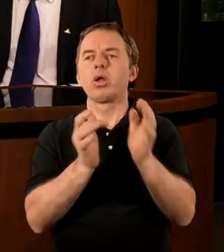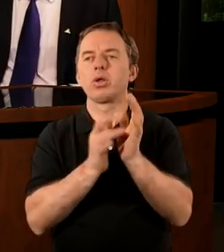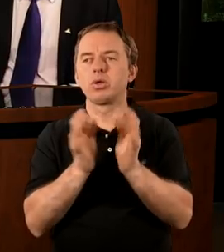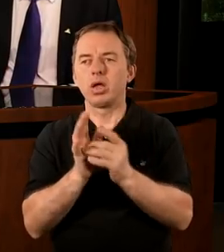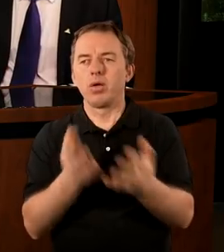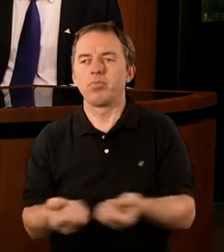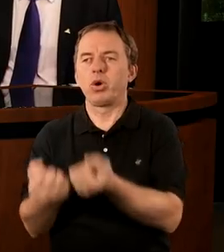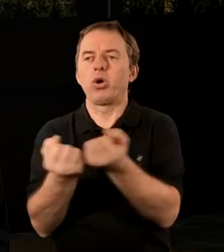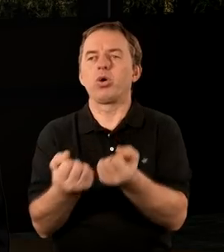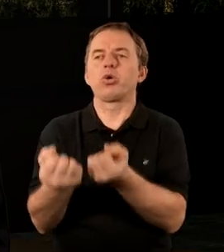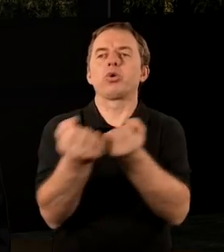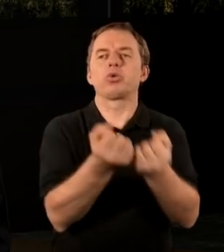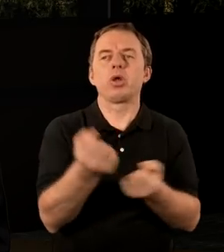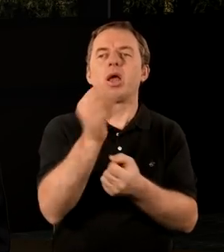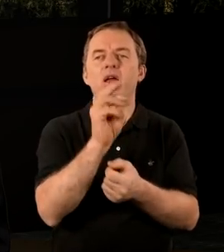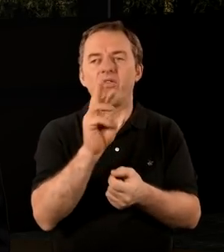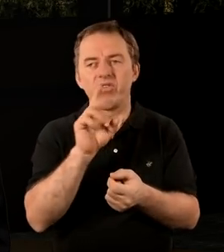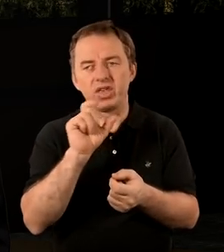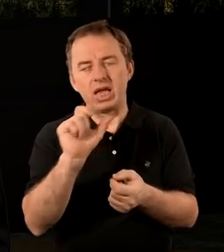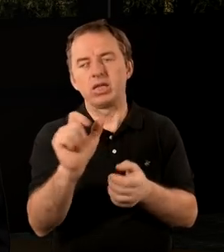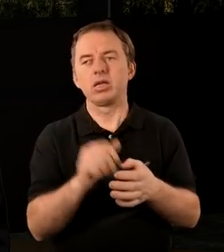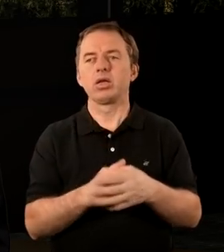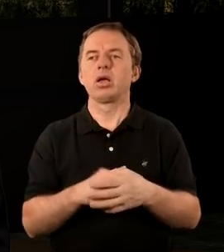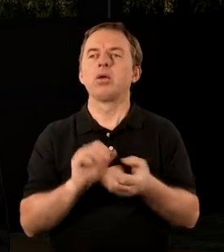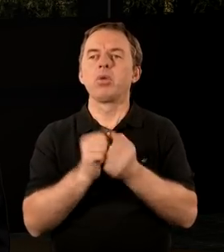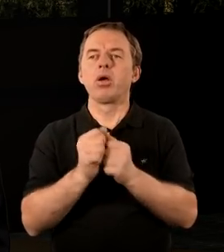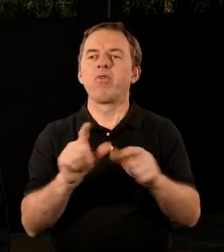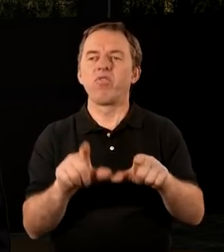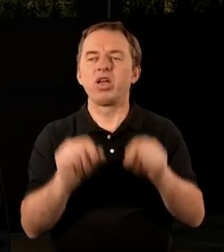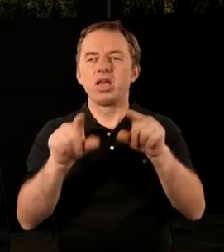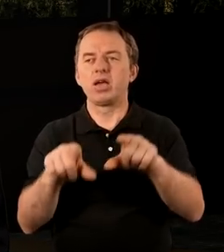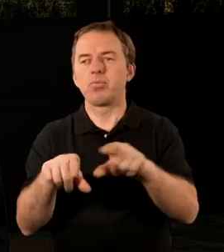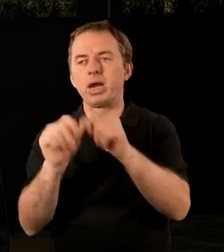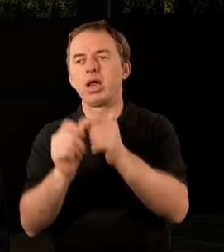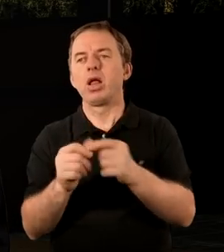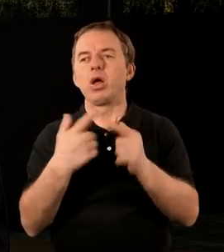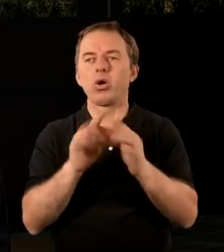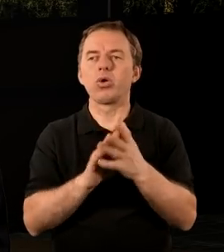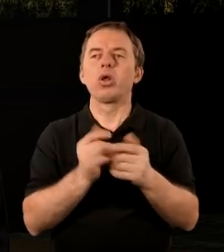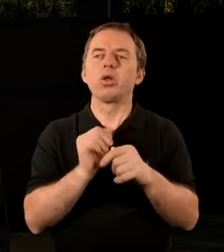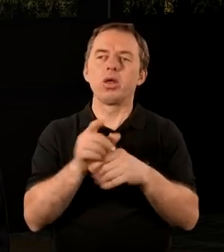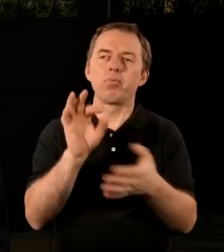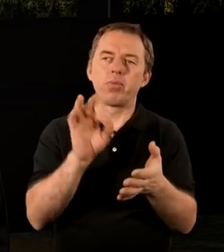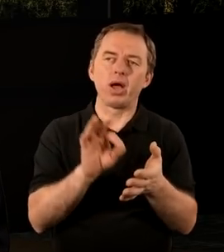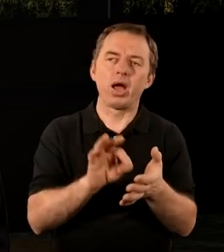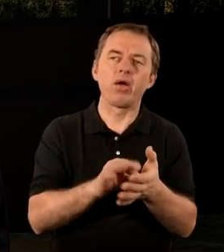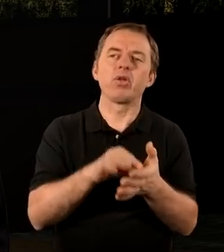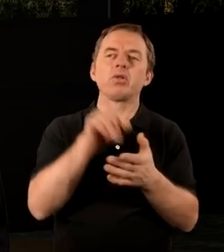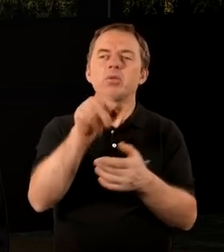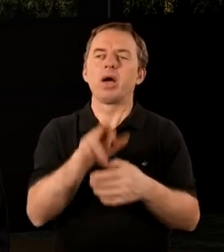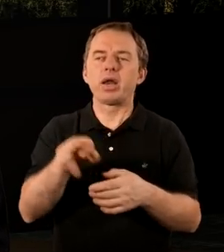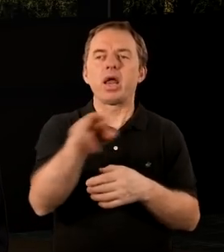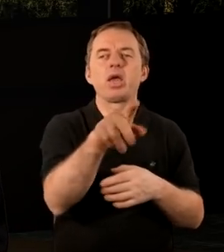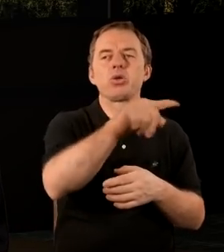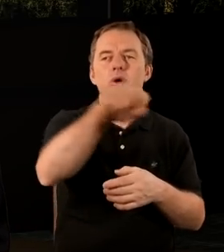Jezus niejako podtrzymuje. A więc są pewne wybrane Kościoły, jest ich siedem, a na pewno w